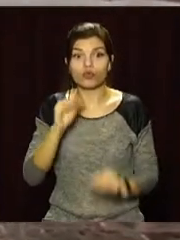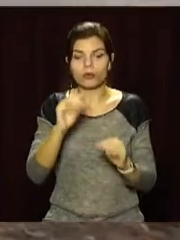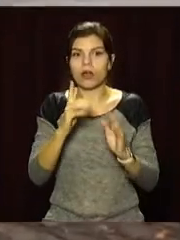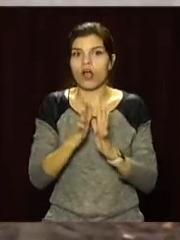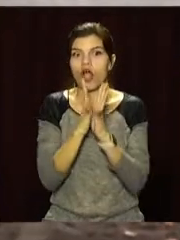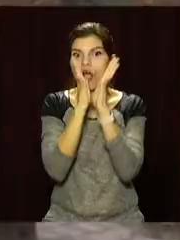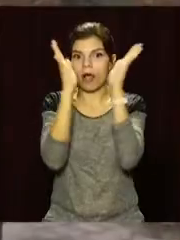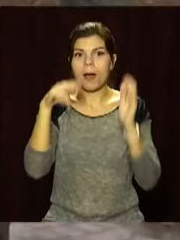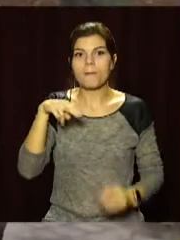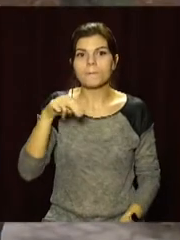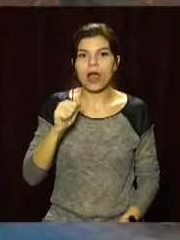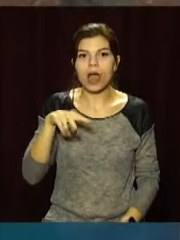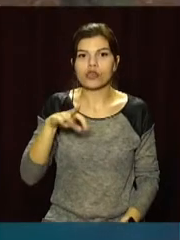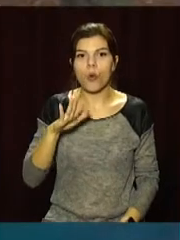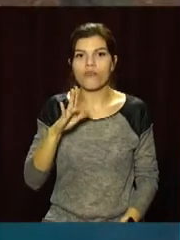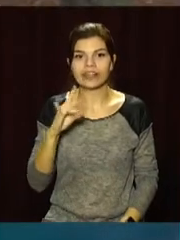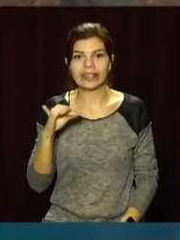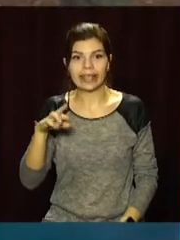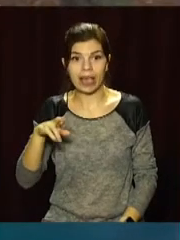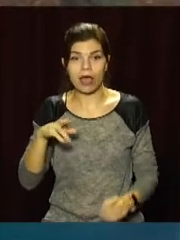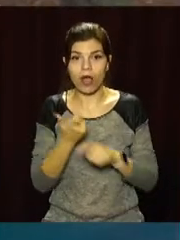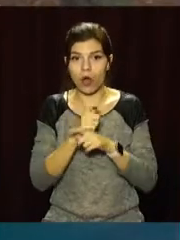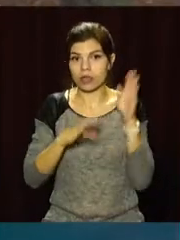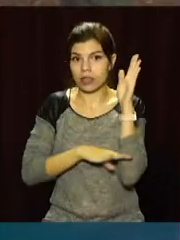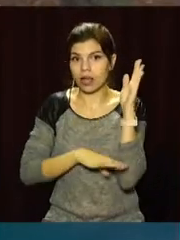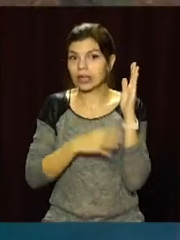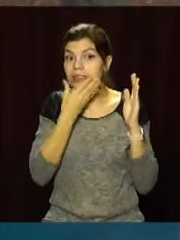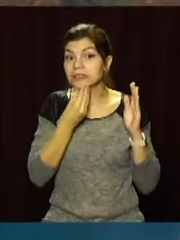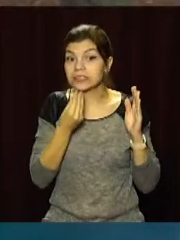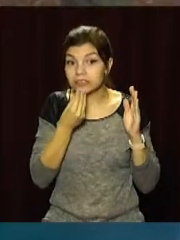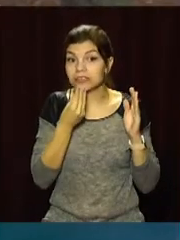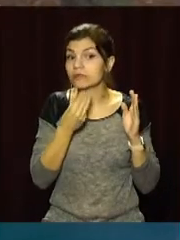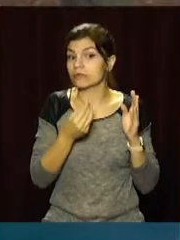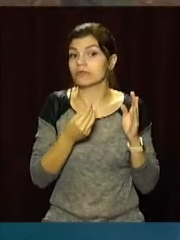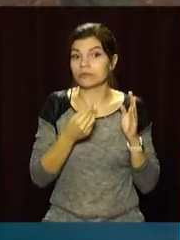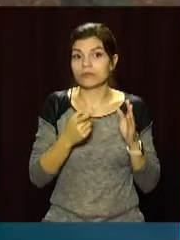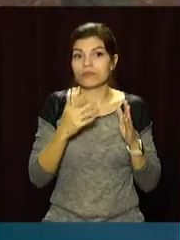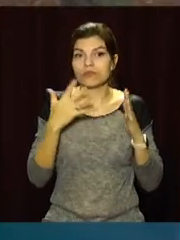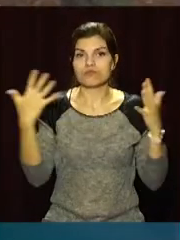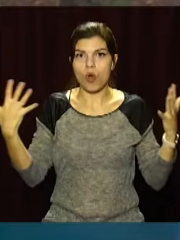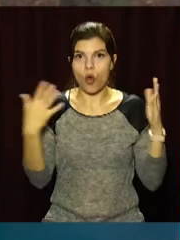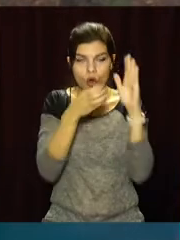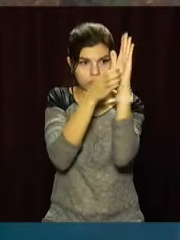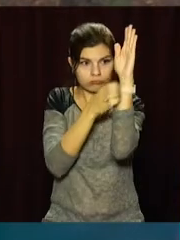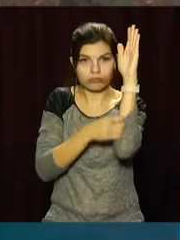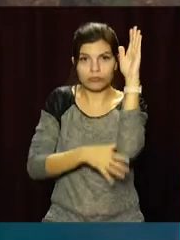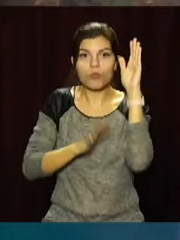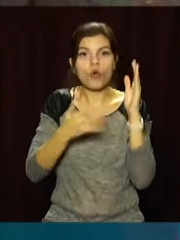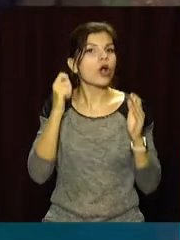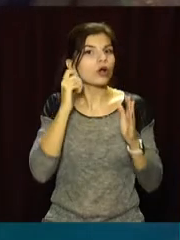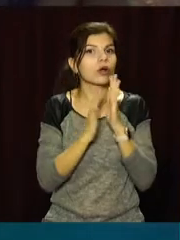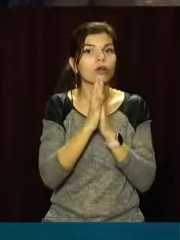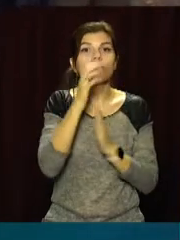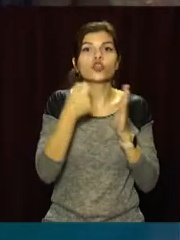квітуча павловнія. Це дуже шикарне, красиве дерево з великою кроною. Буде рости до 25